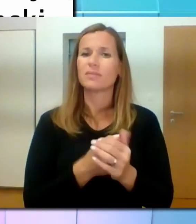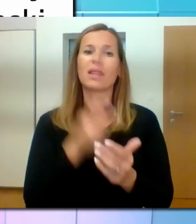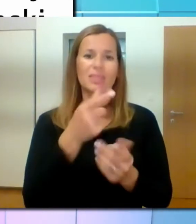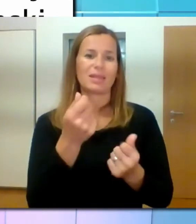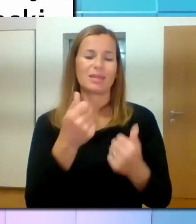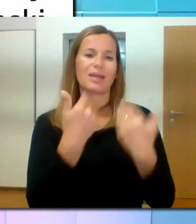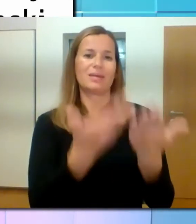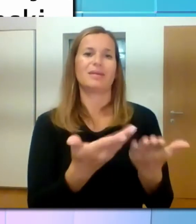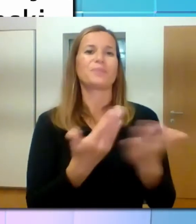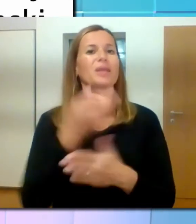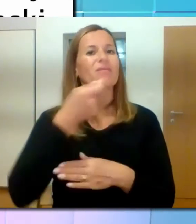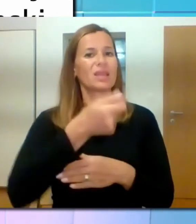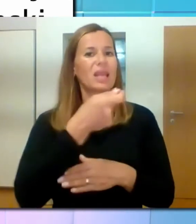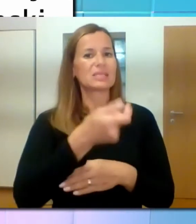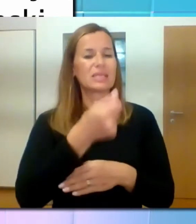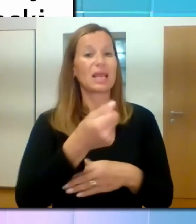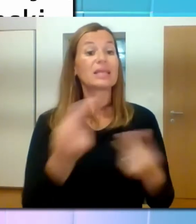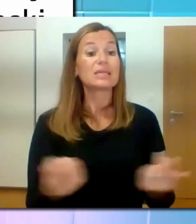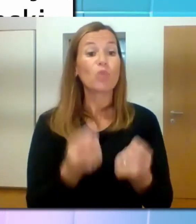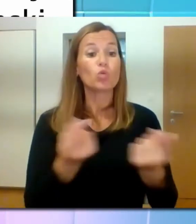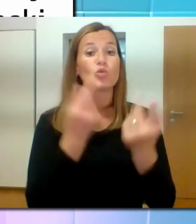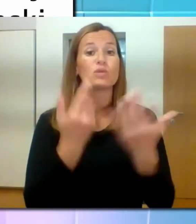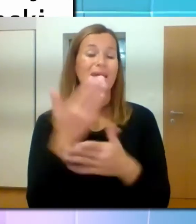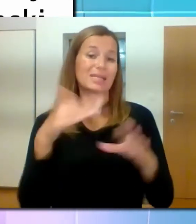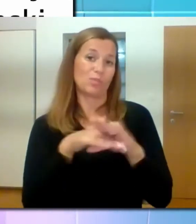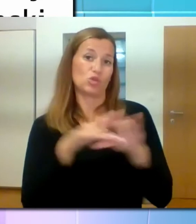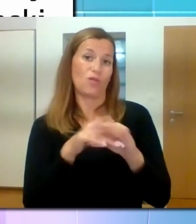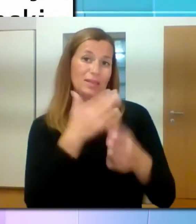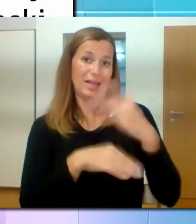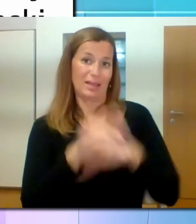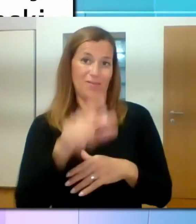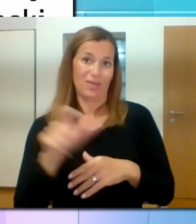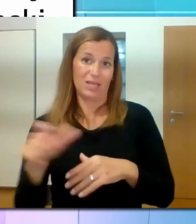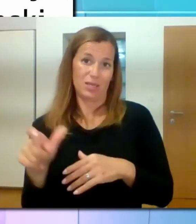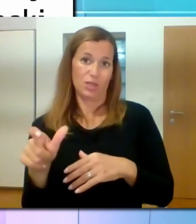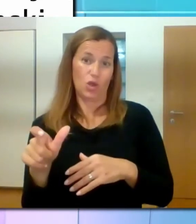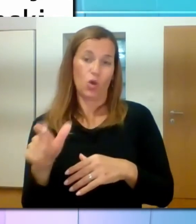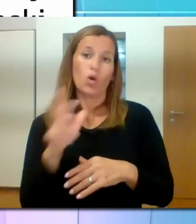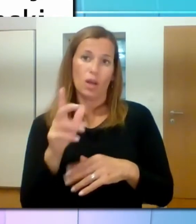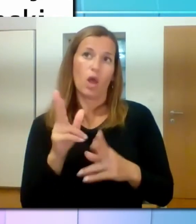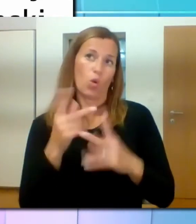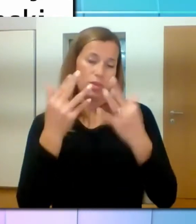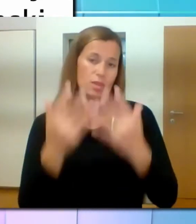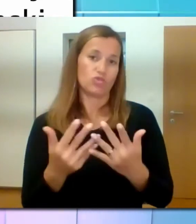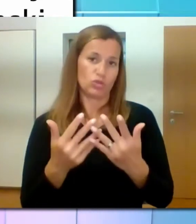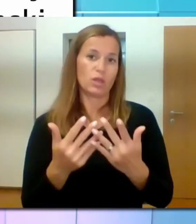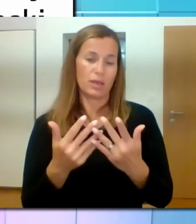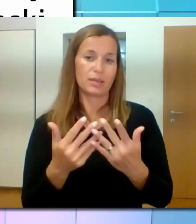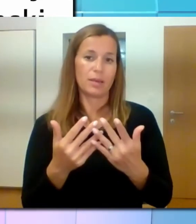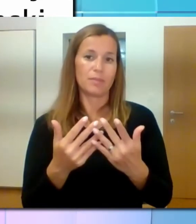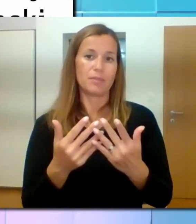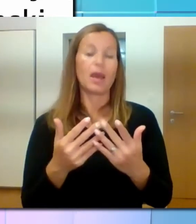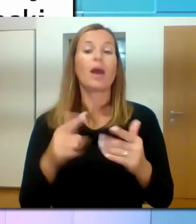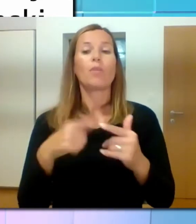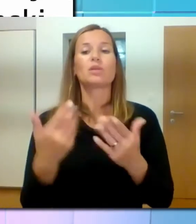nadeljevanju, potem za financiranje prilagoditve vozil, v uvodni predstavitvi ste to omenili,